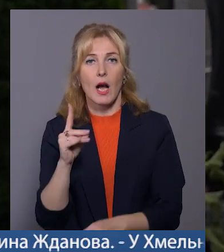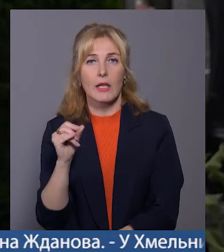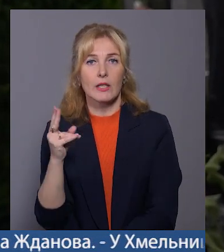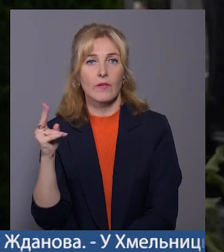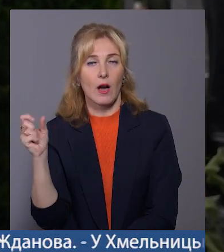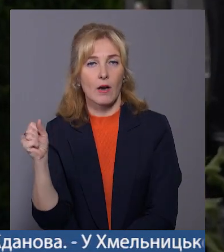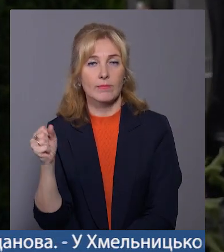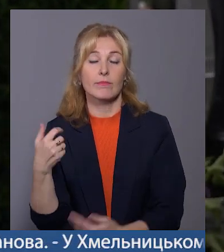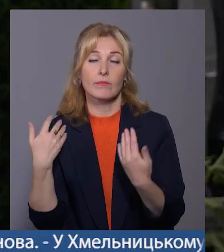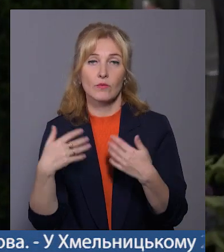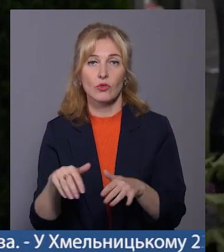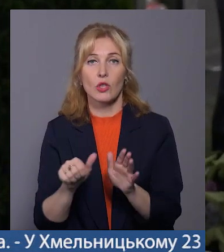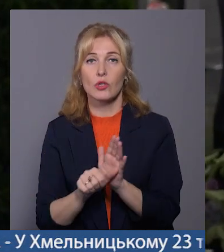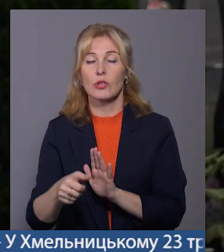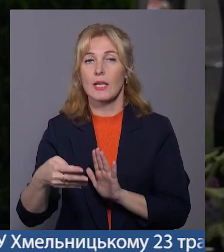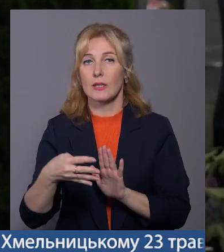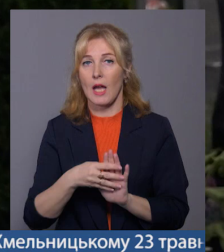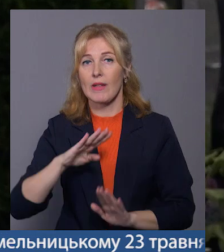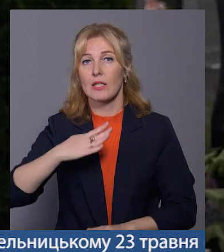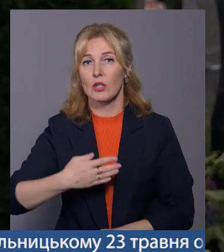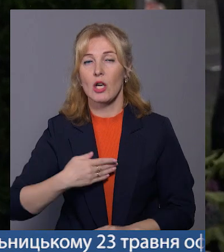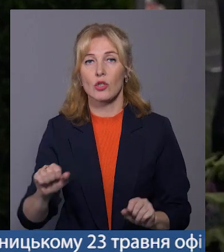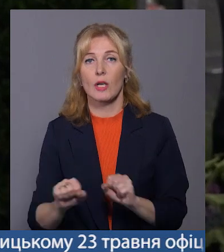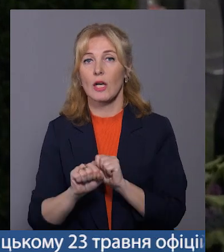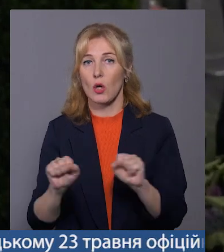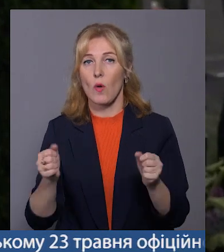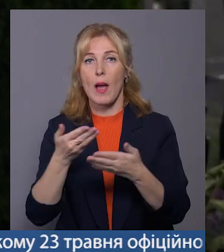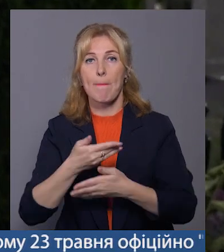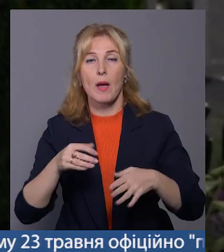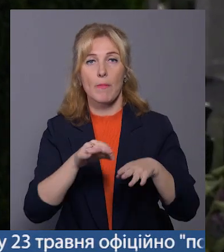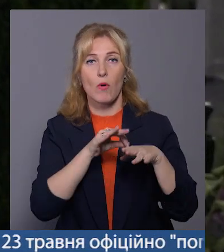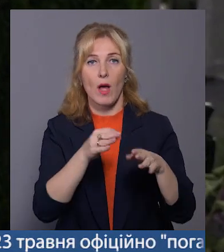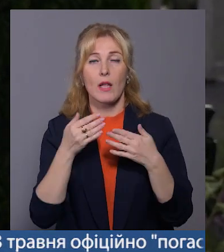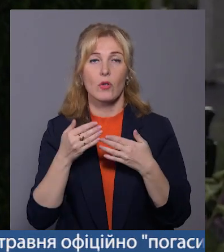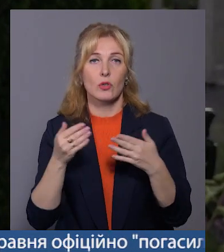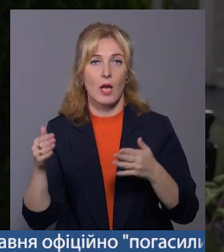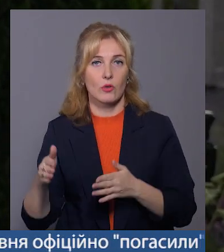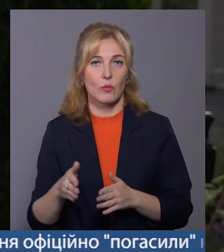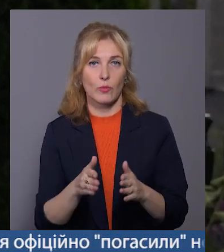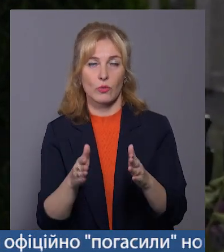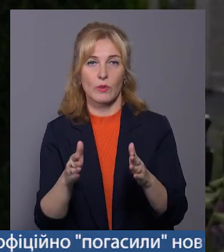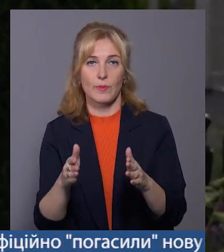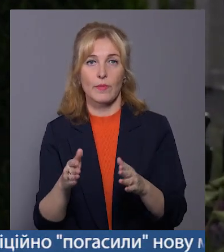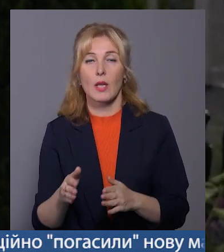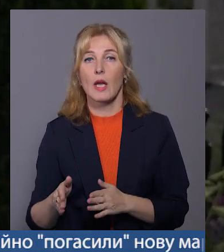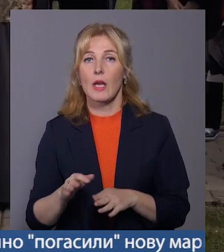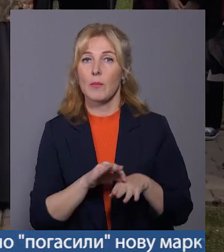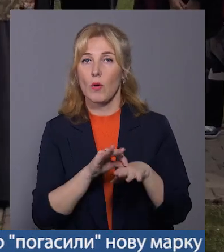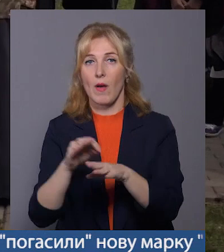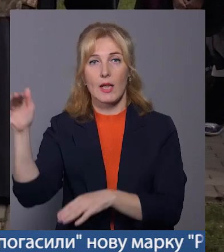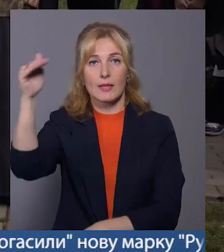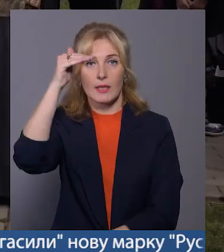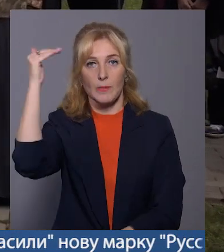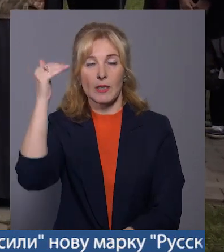Вже 69 наших героїв ми провели в останню путь і провели на небеса.